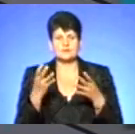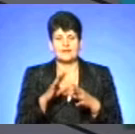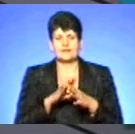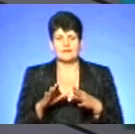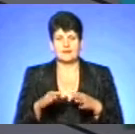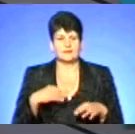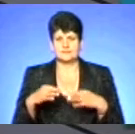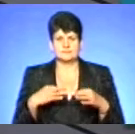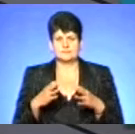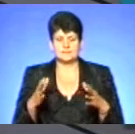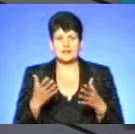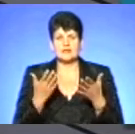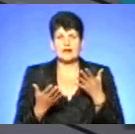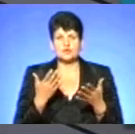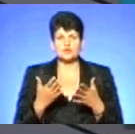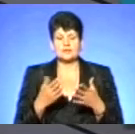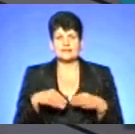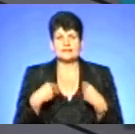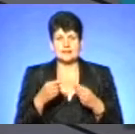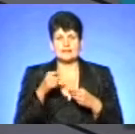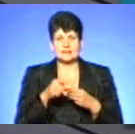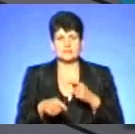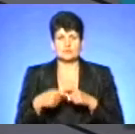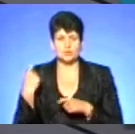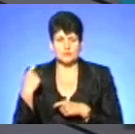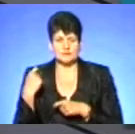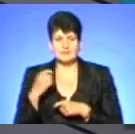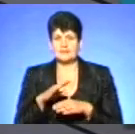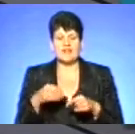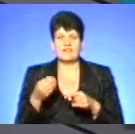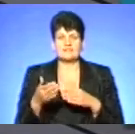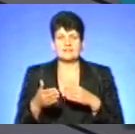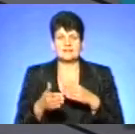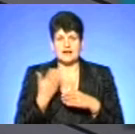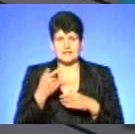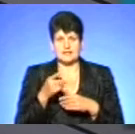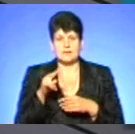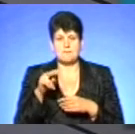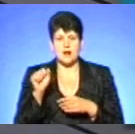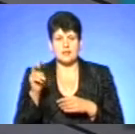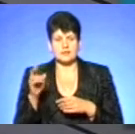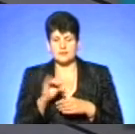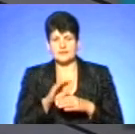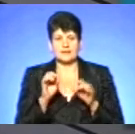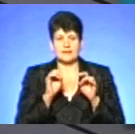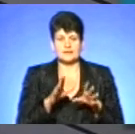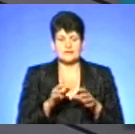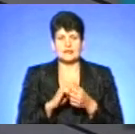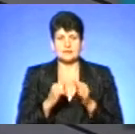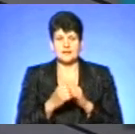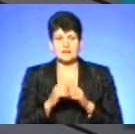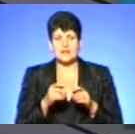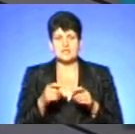камінцем, не зачепити ногою, не копнути, і не завдавати їй якоїсь шкоди,